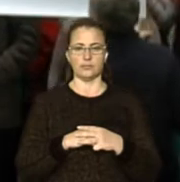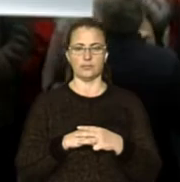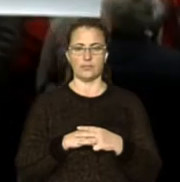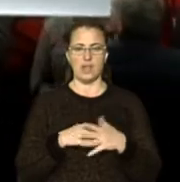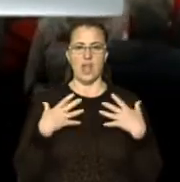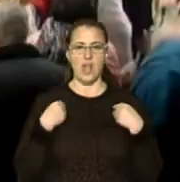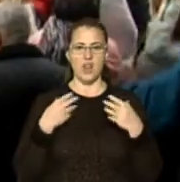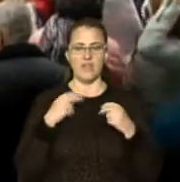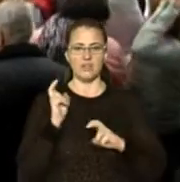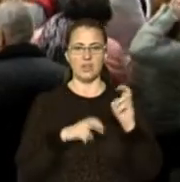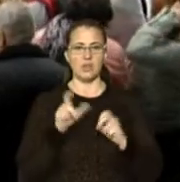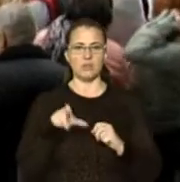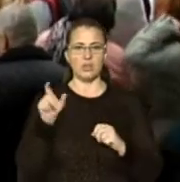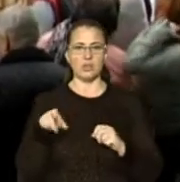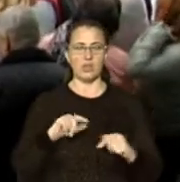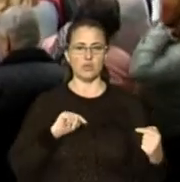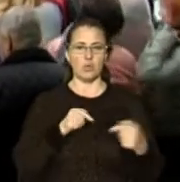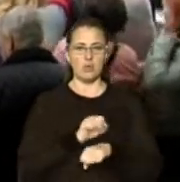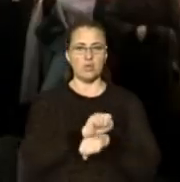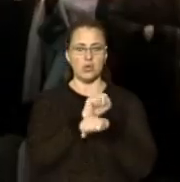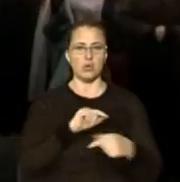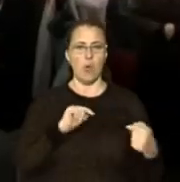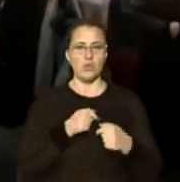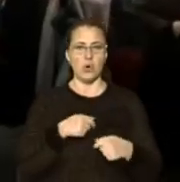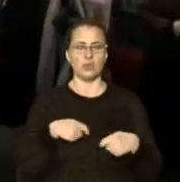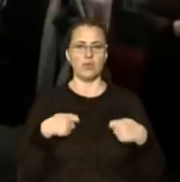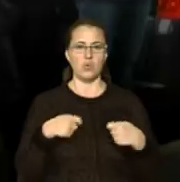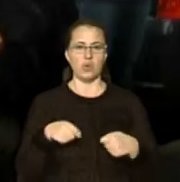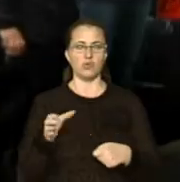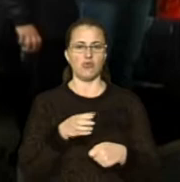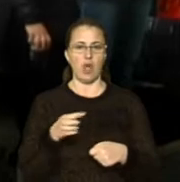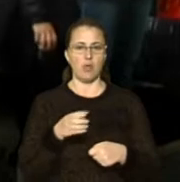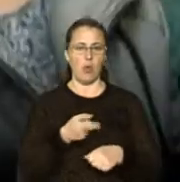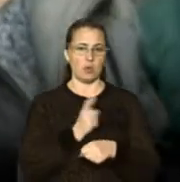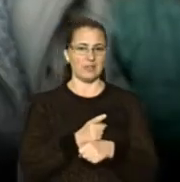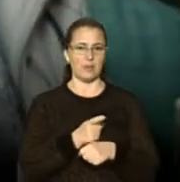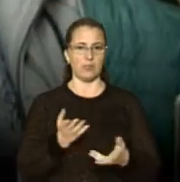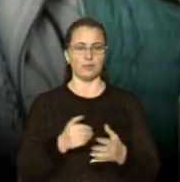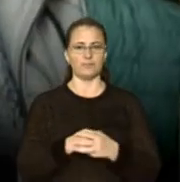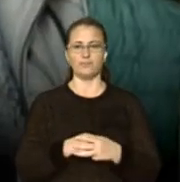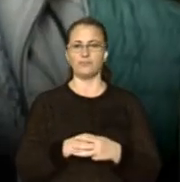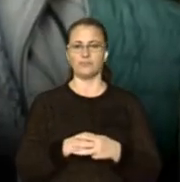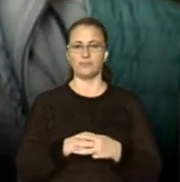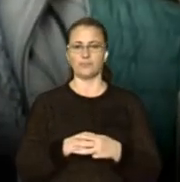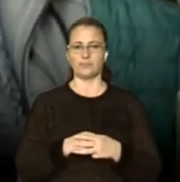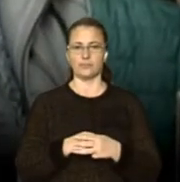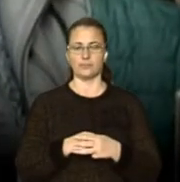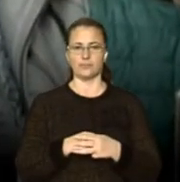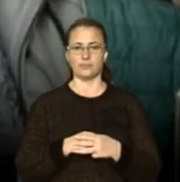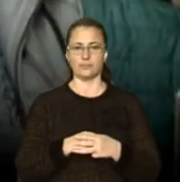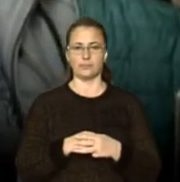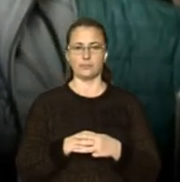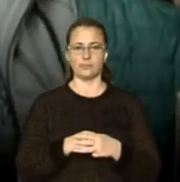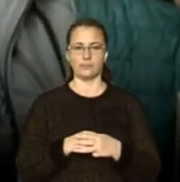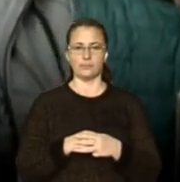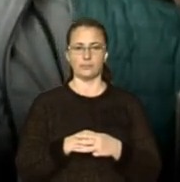Львівські підприємці пікетували проти заборони продажу алкоголю у кіосках. Нас чіпає тим, що ми лишаємося без роботи.